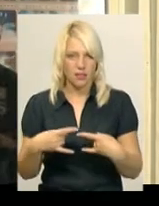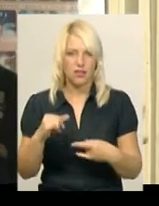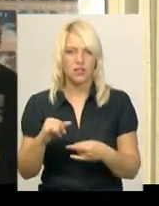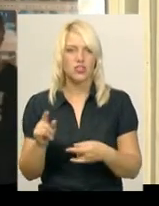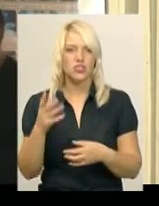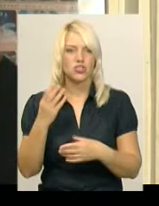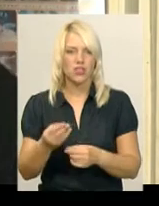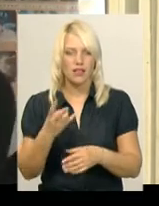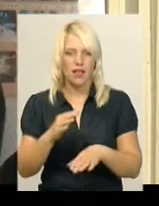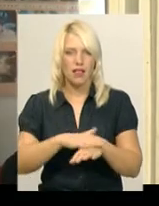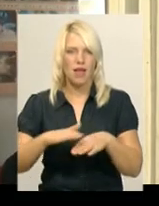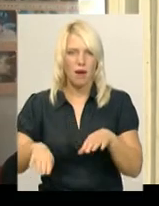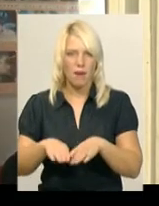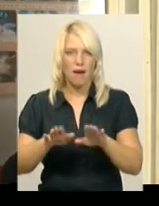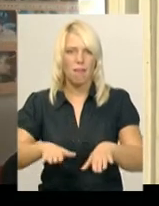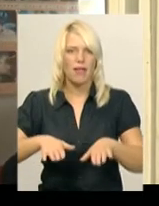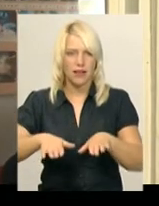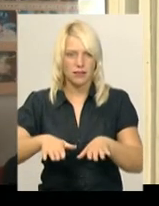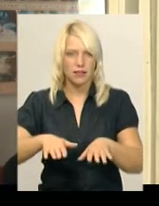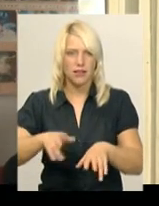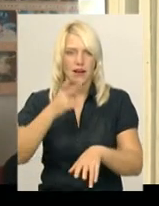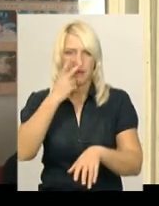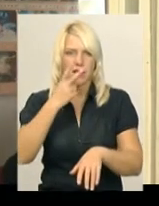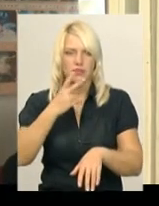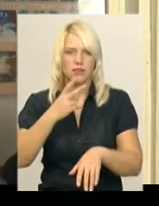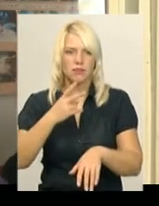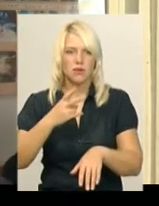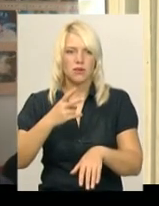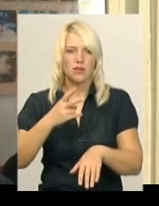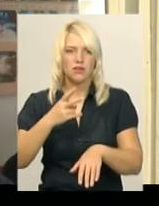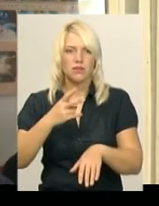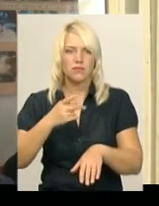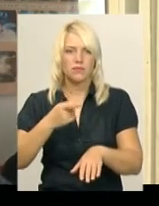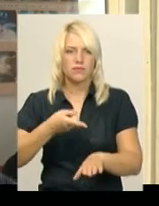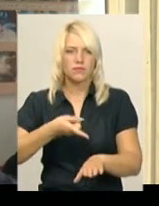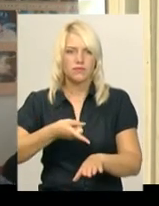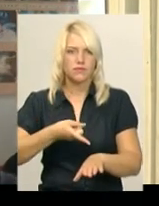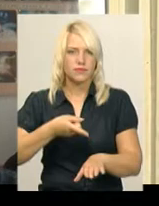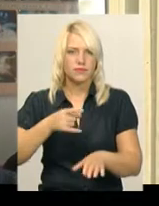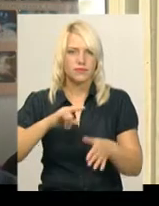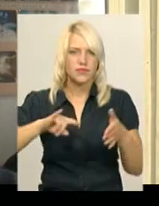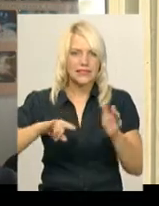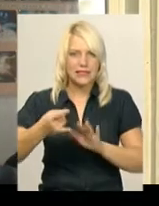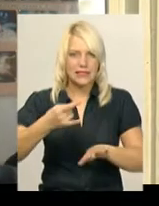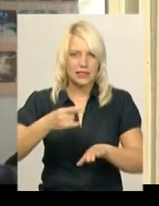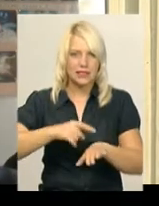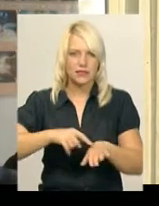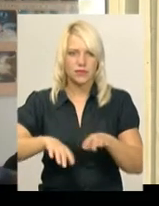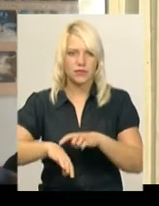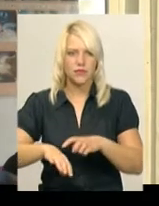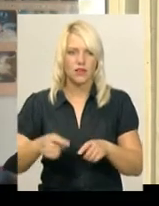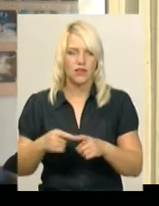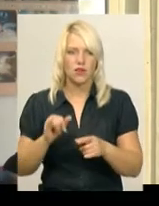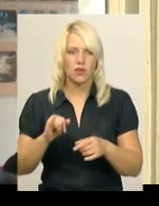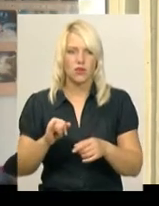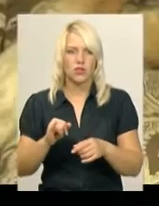ще на передніх лапах ми бачимо вхідні отверстя, але в нас немає просто зараз